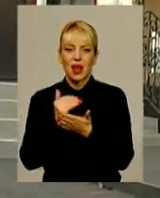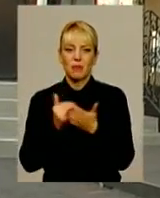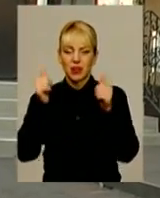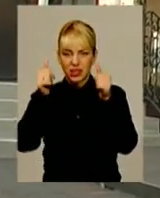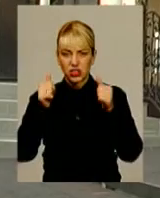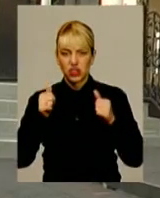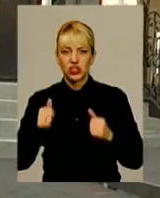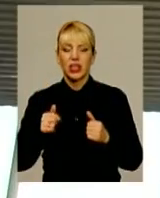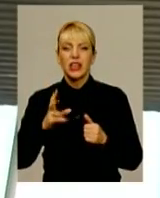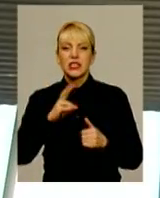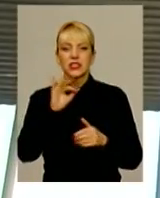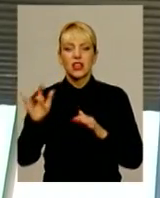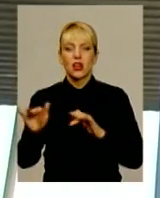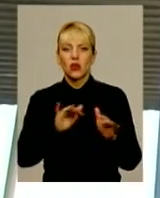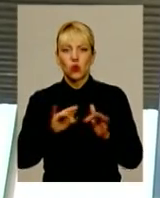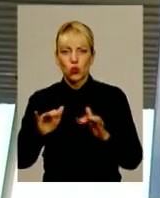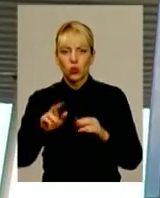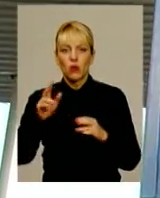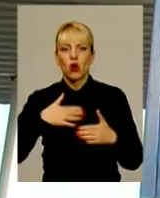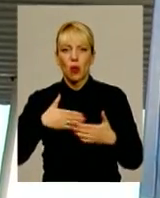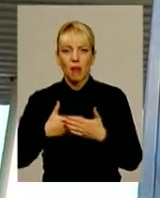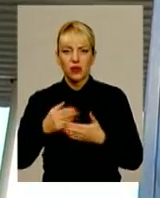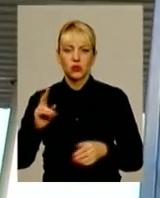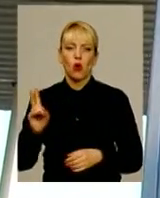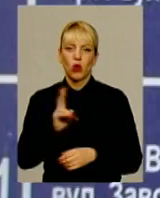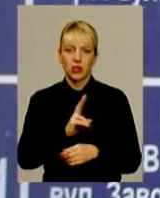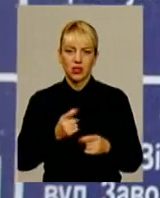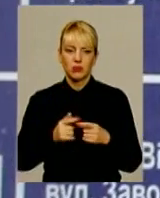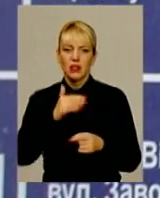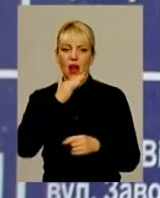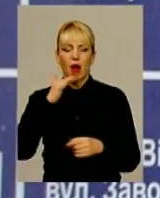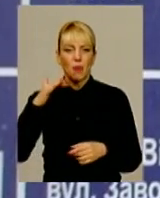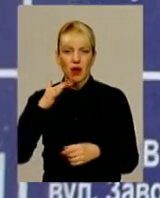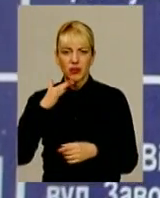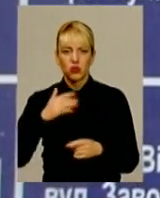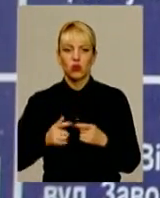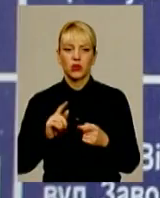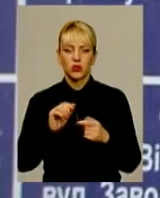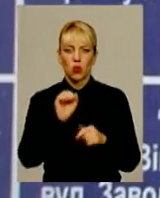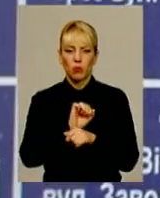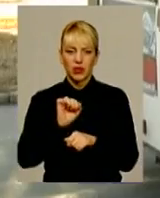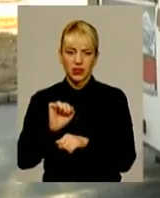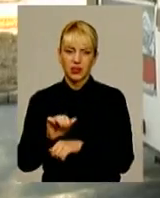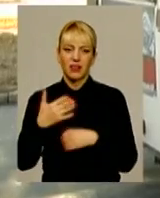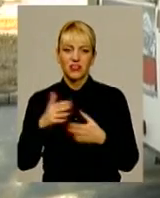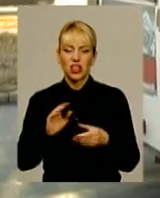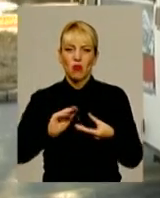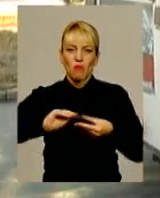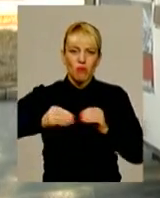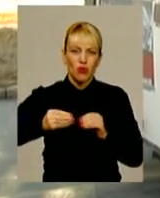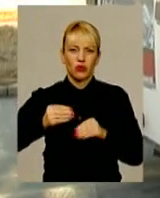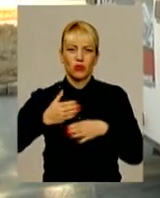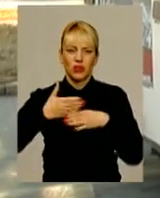транспорту. Не прослужили вони й трьох місяців. На багатьох зупинках розклади європейського зразка вже встигли і погнути, і